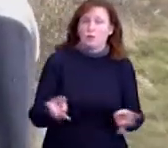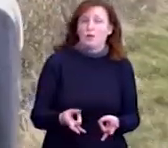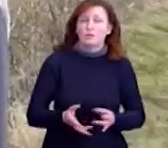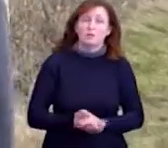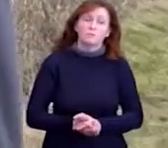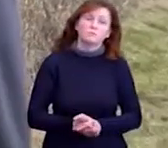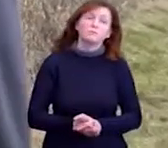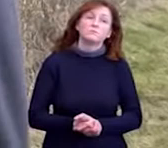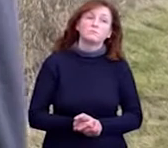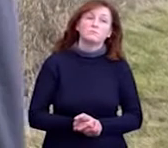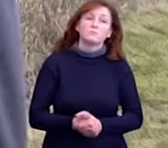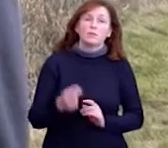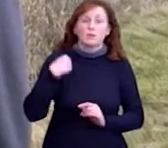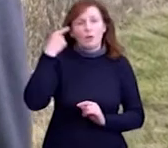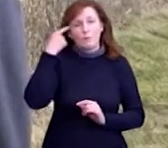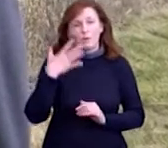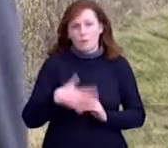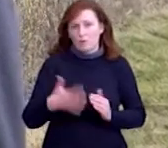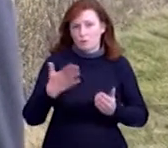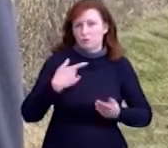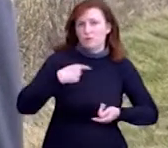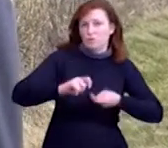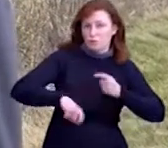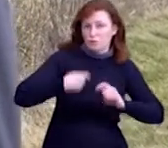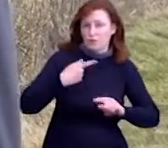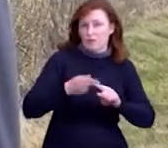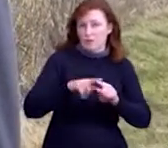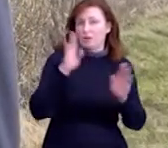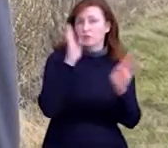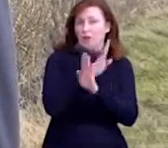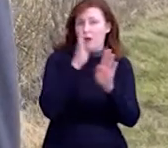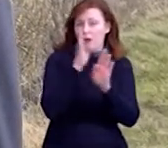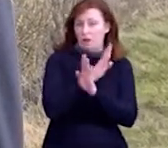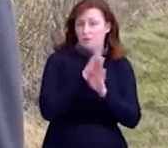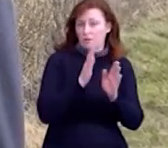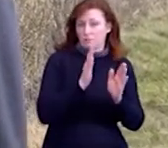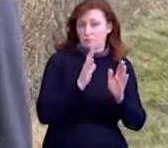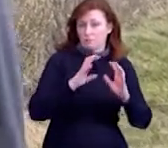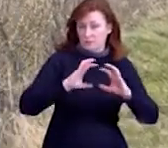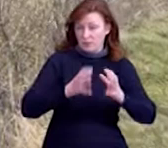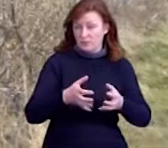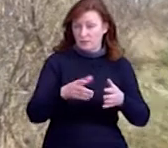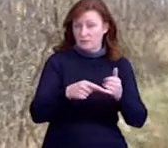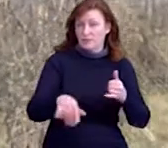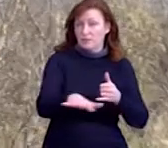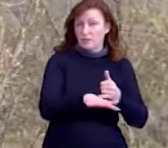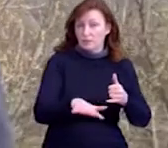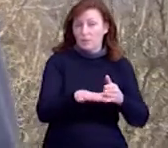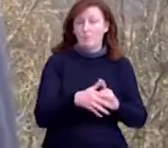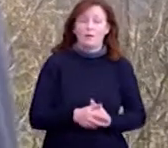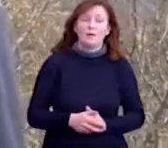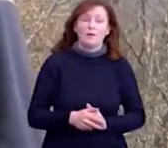якийсь ущерб нашій екосистемі, причинен, треба вважати цю ущерб. Якщо в нас зараз